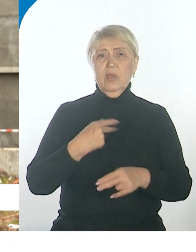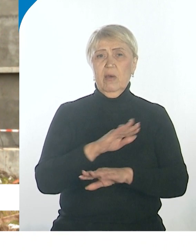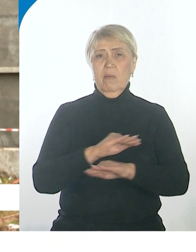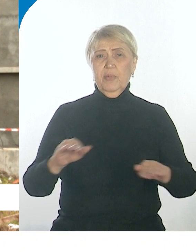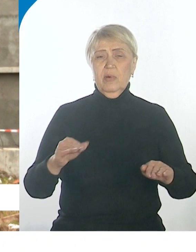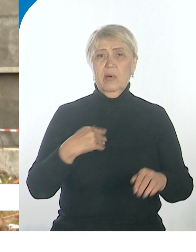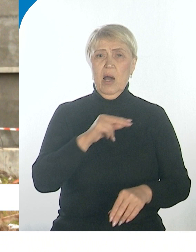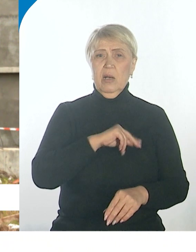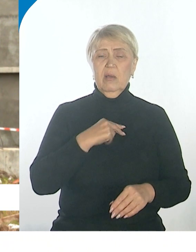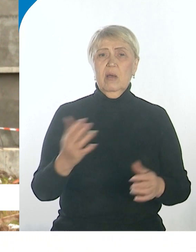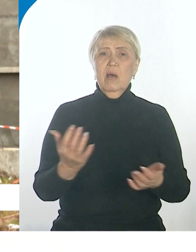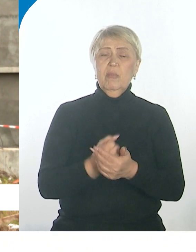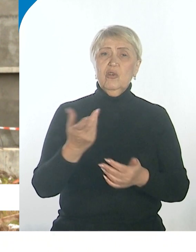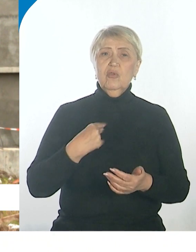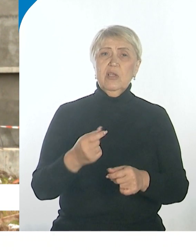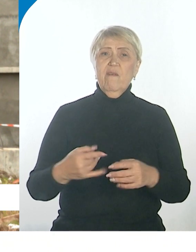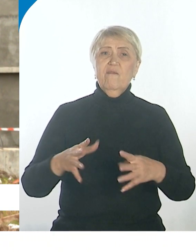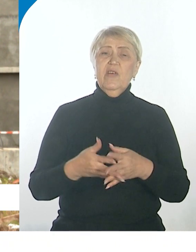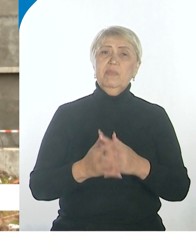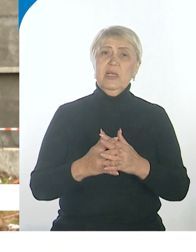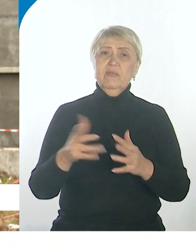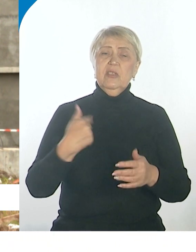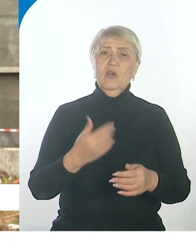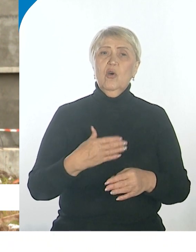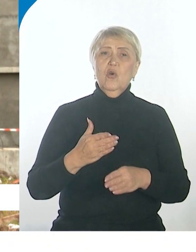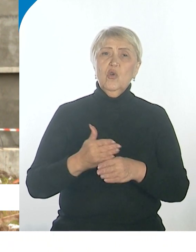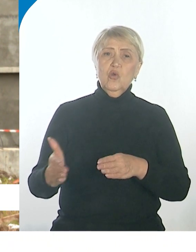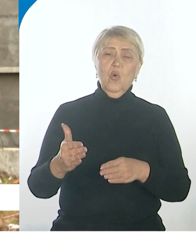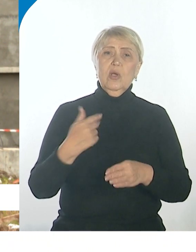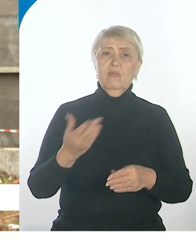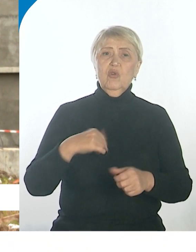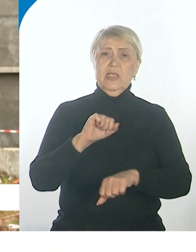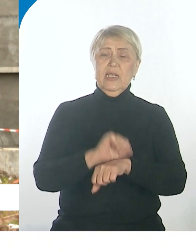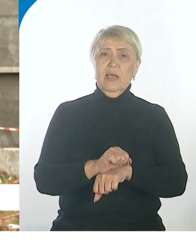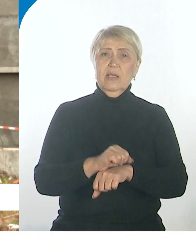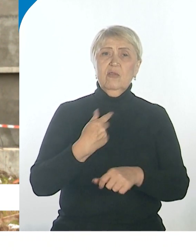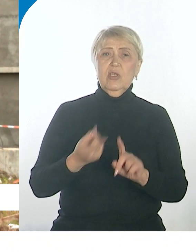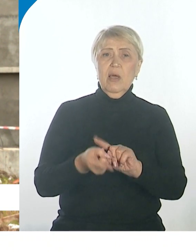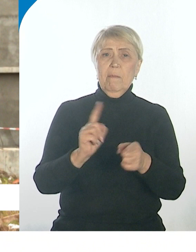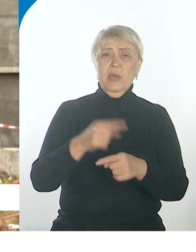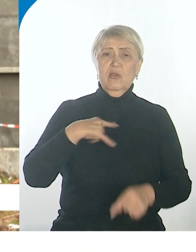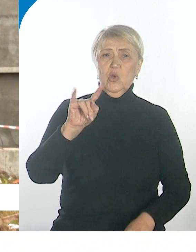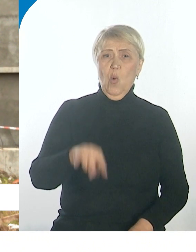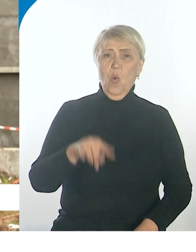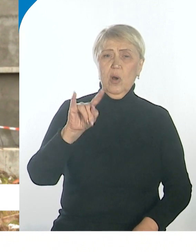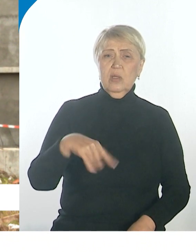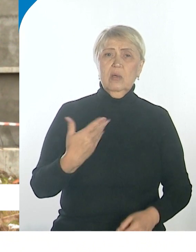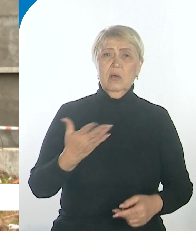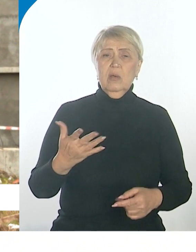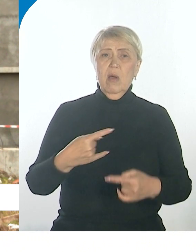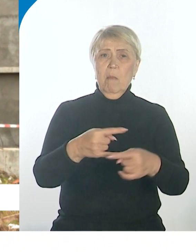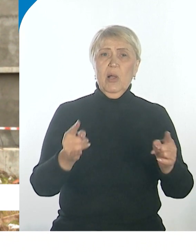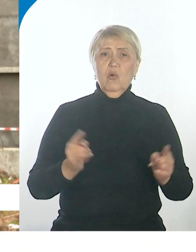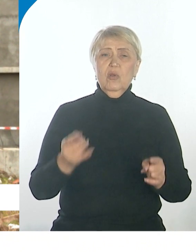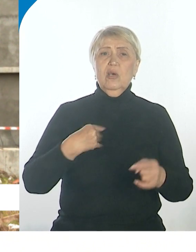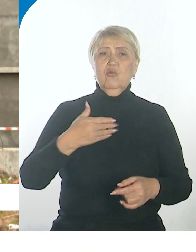Пришлось произвести в связи с долгим стоянием дома демонтаж окон, демонтаж балконных